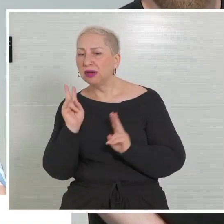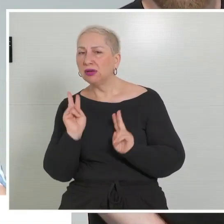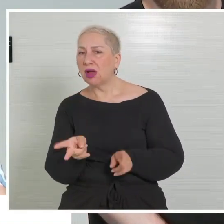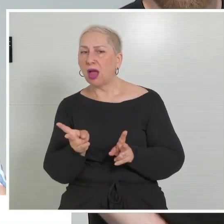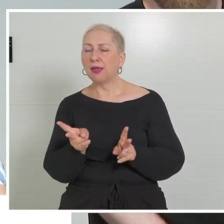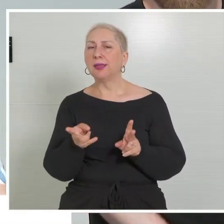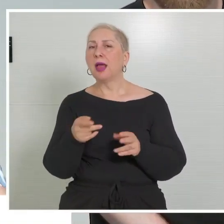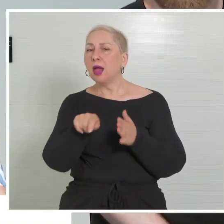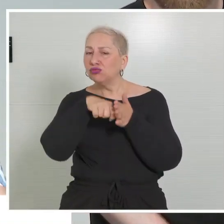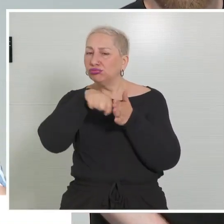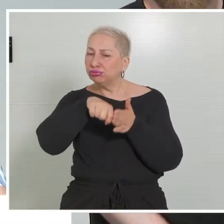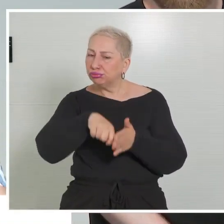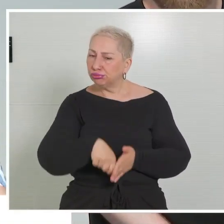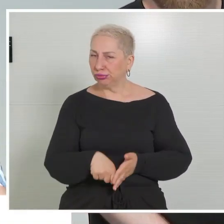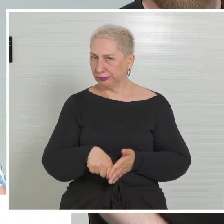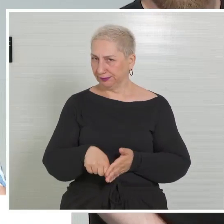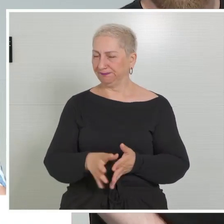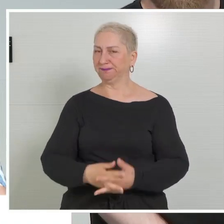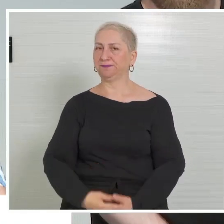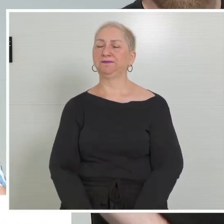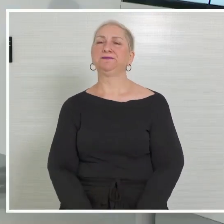in besonderen Härtefällen, die ich bereits genannt habe.